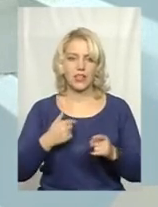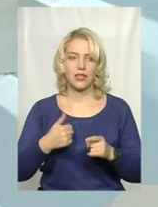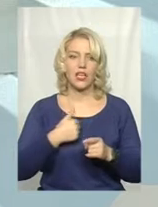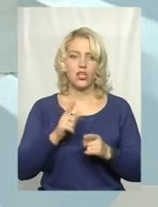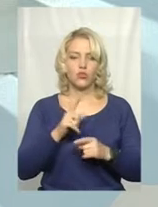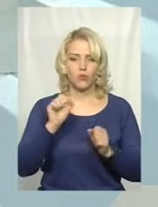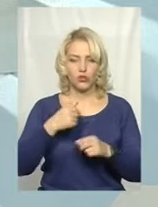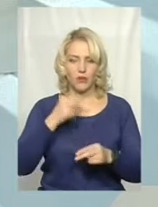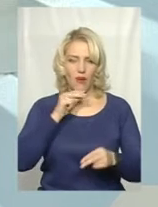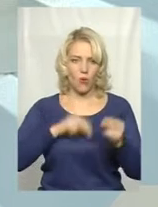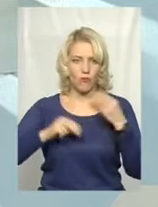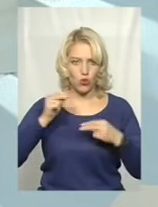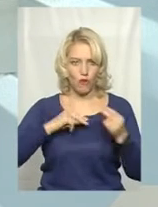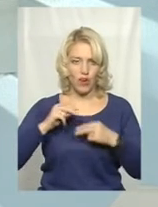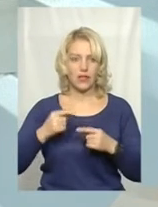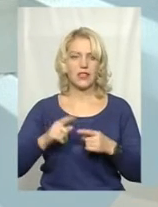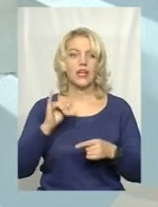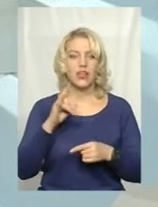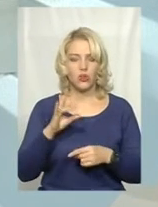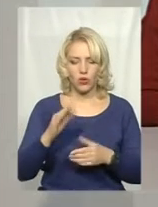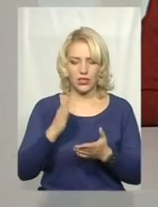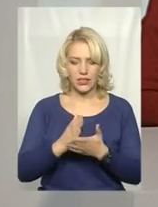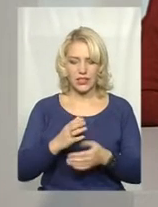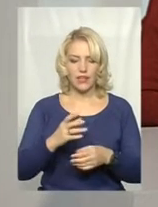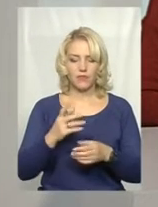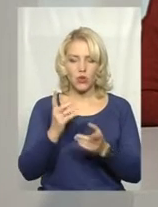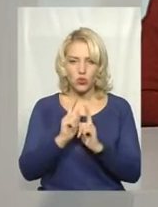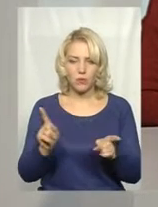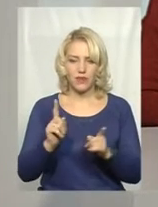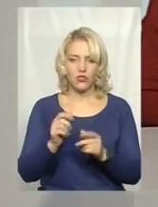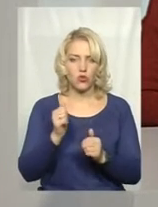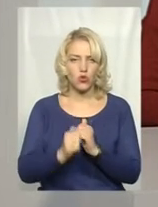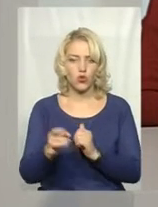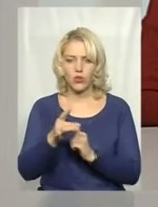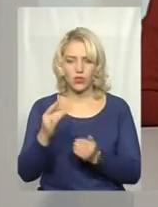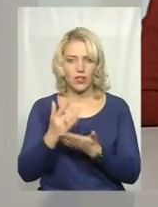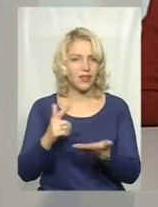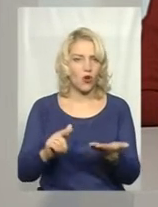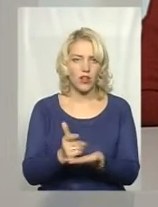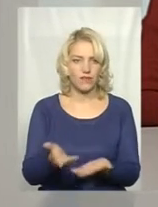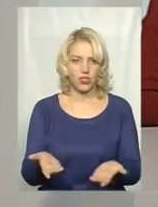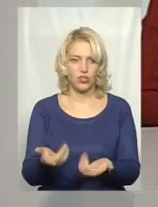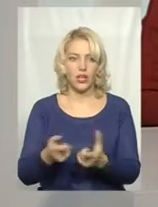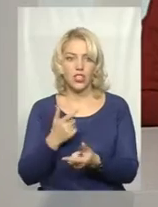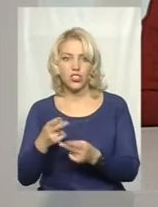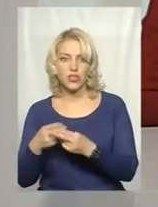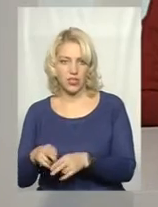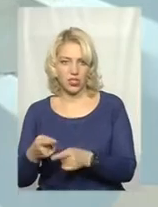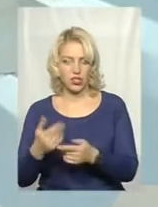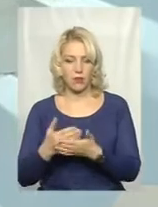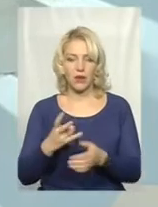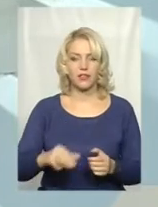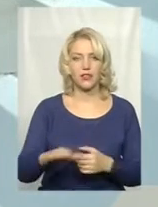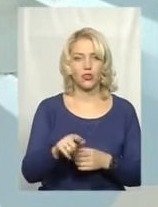неспроможну громаду. Є певна особливість безпосередньо самого регіону, суто географічна або технічна. Тобто на